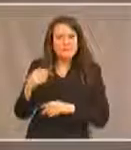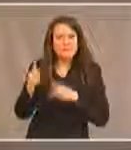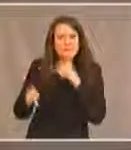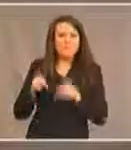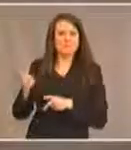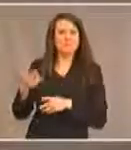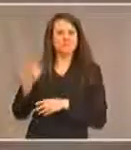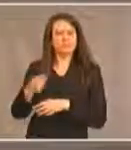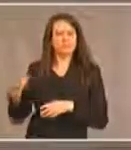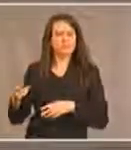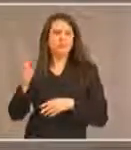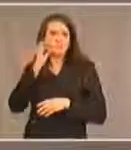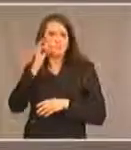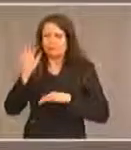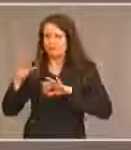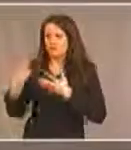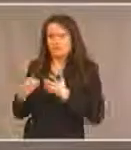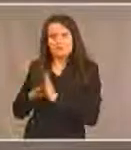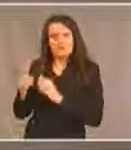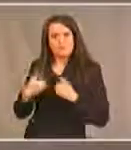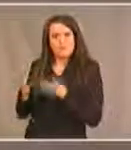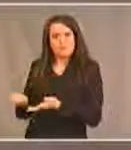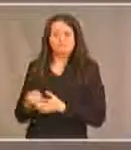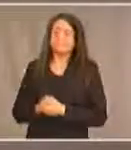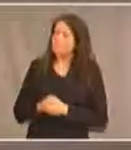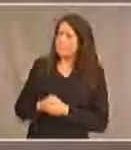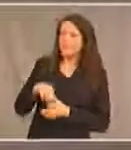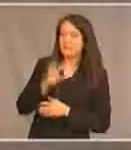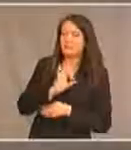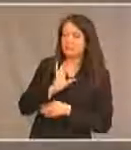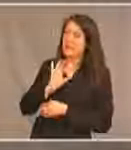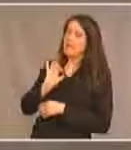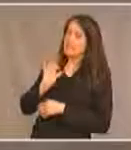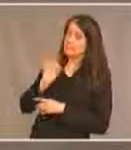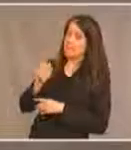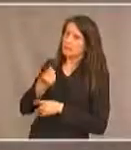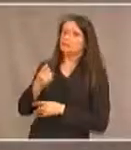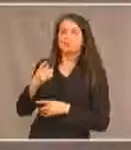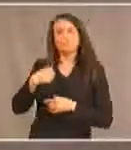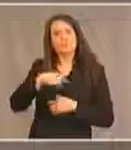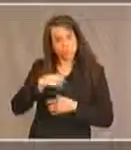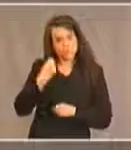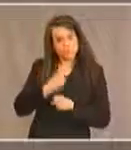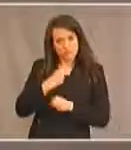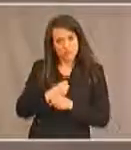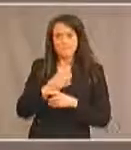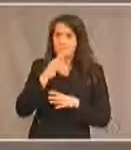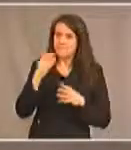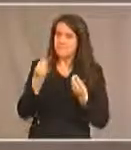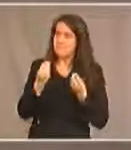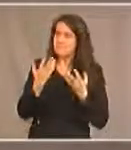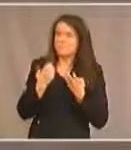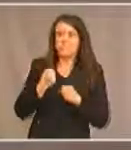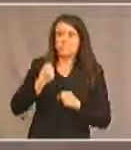bon excellente question l'une des choses dont on a parlé à notre bureau en fait c'est qu'on voudrait bien en faire beaucoup plus mais on a